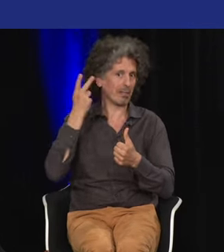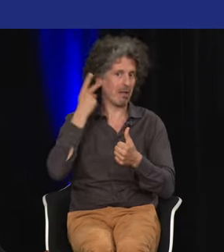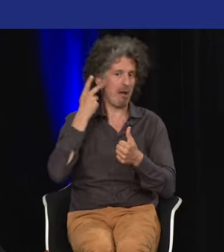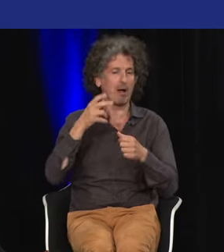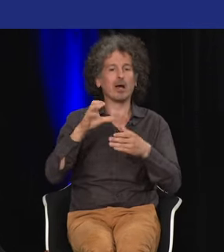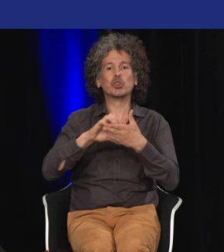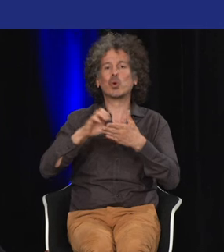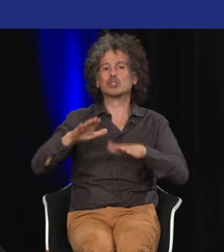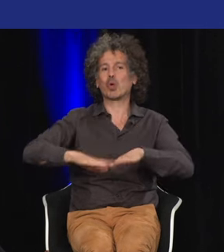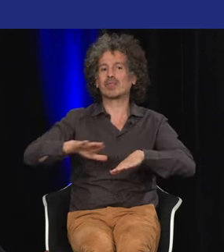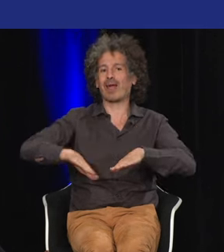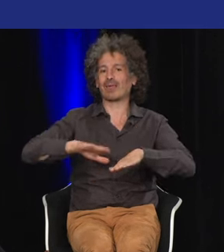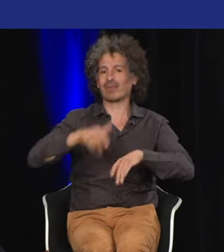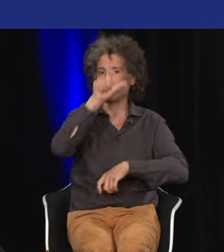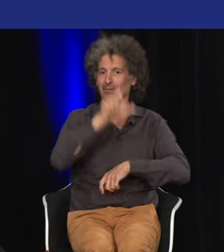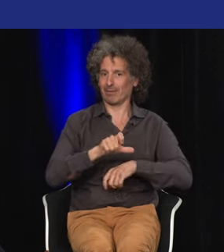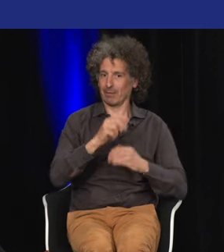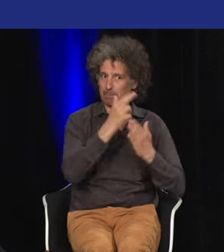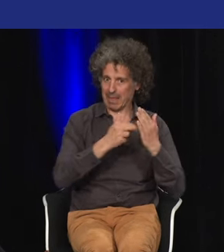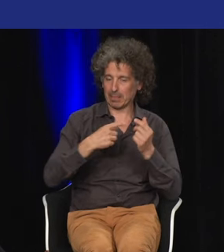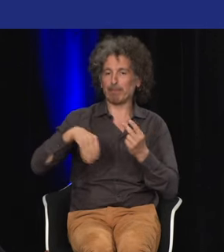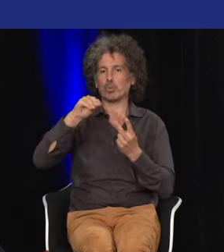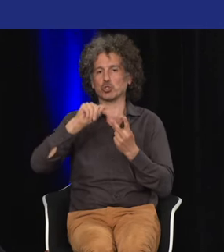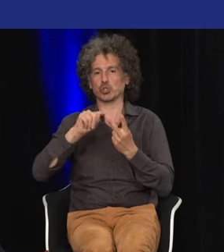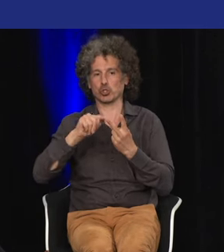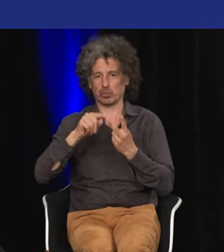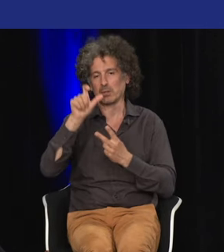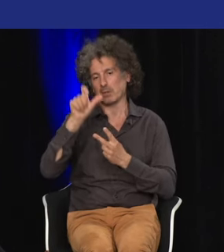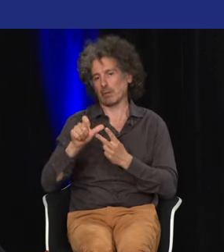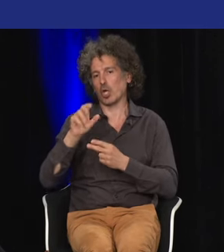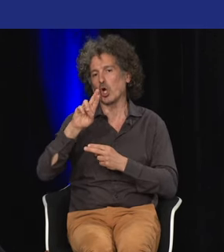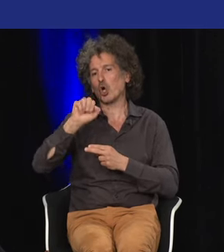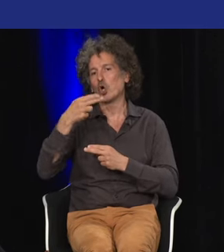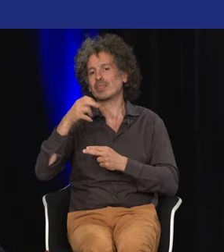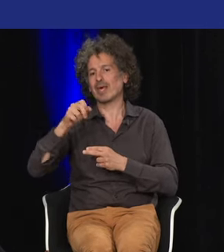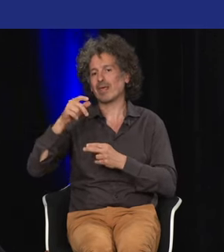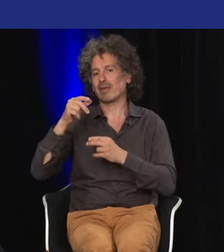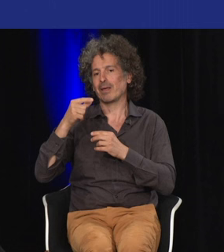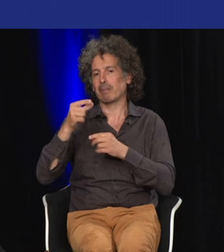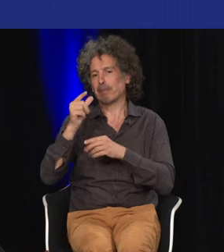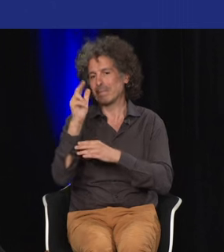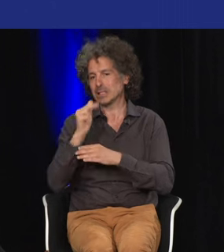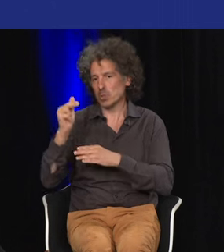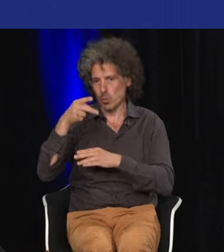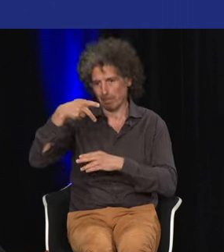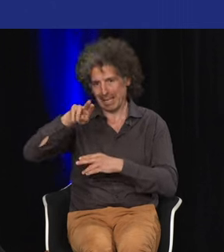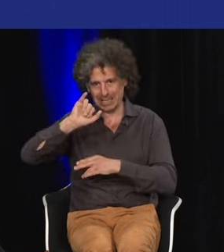avec trois artistes dont une personne entendant, et notamment un maître de Toulouse-Lautrec,